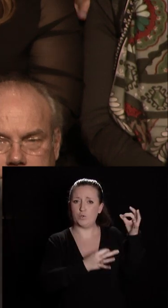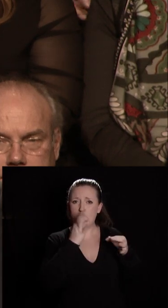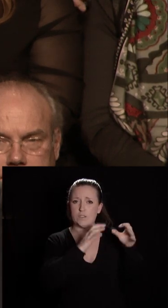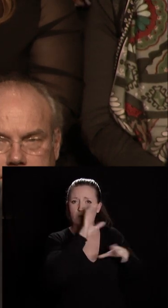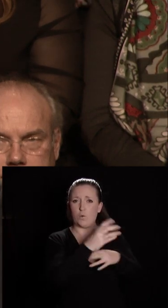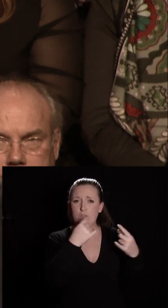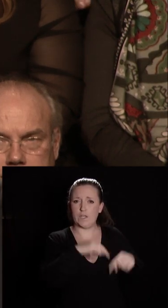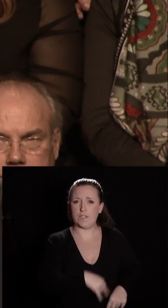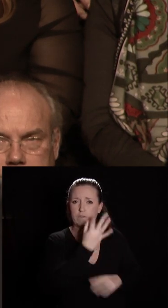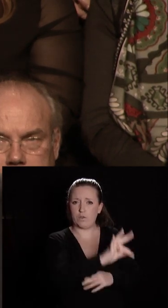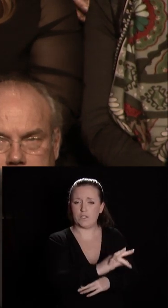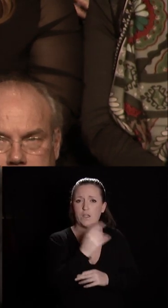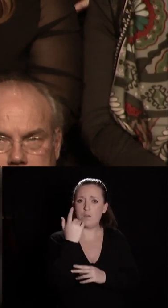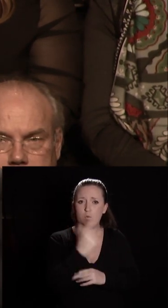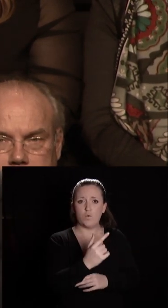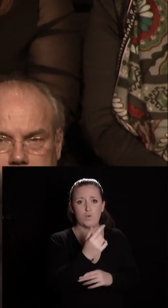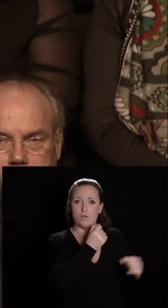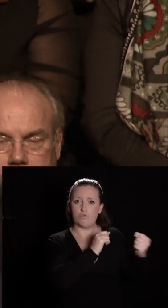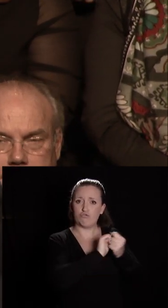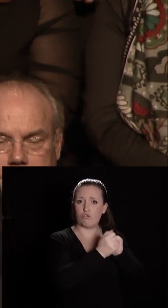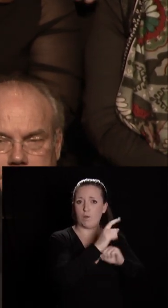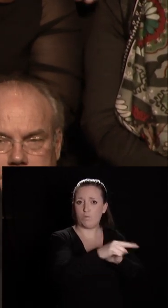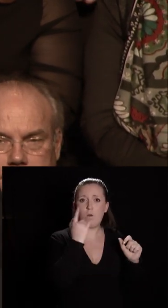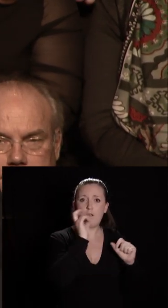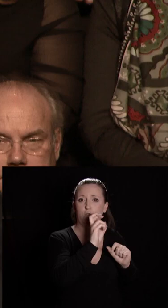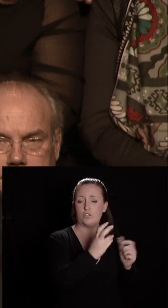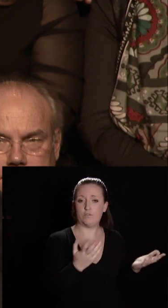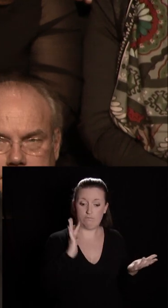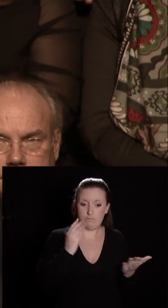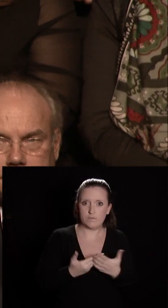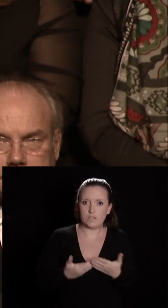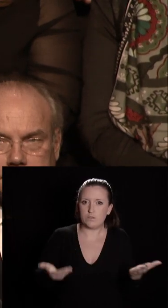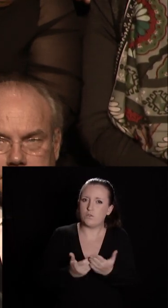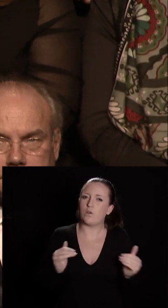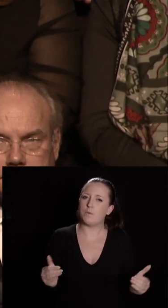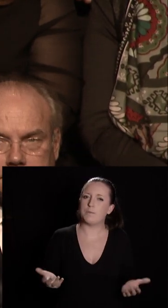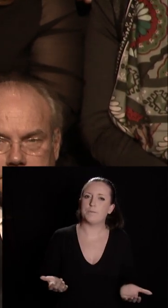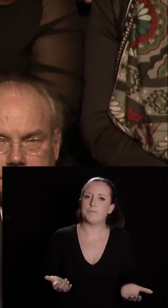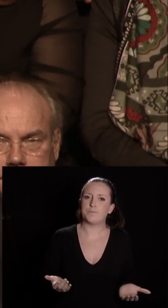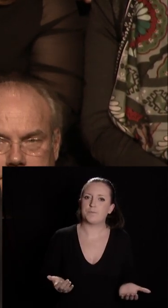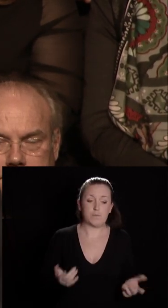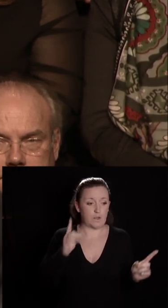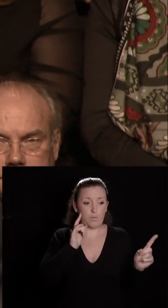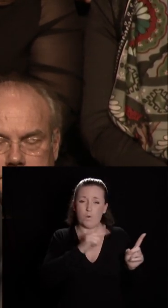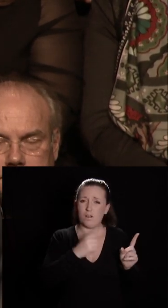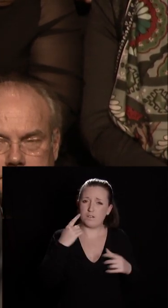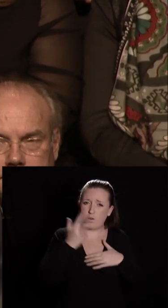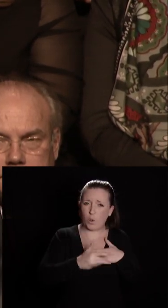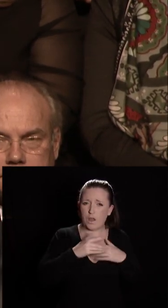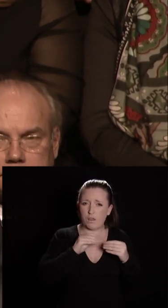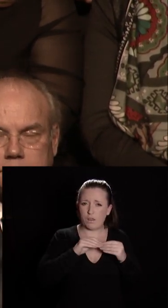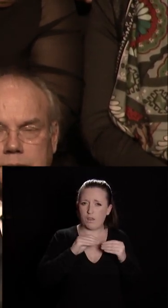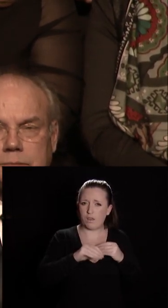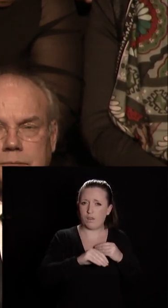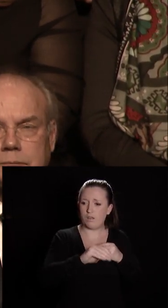pour une action climatique. C'est vous dire où nous en sommes. Tout cela en regard des retards qui ont été pris depuis